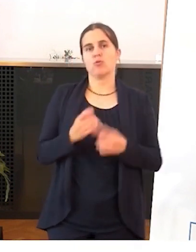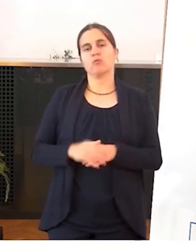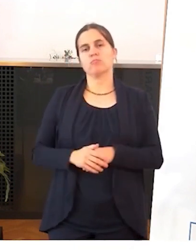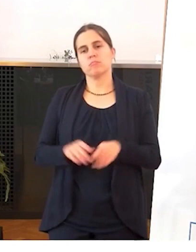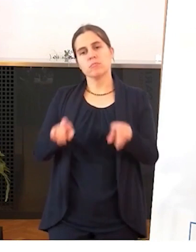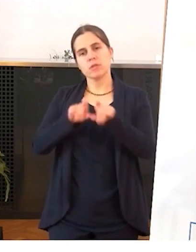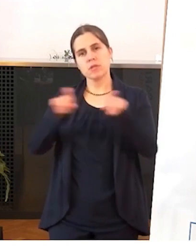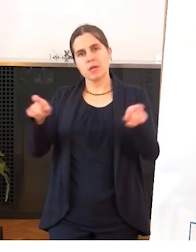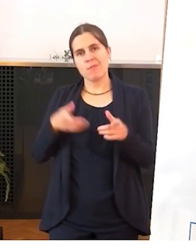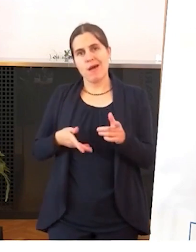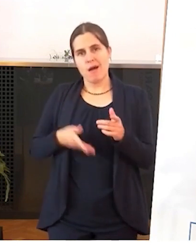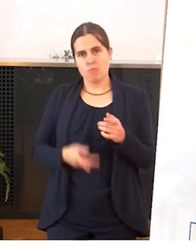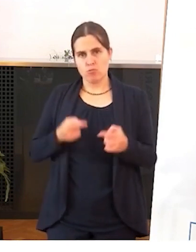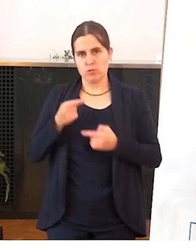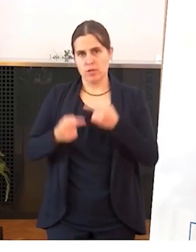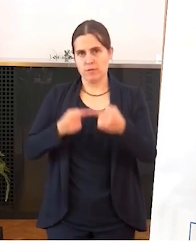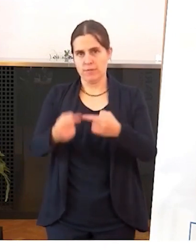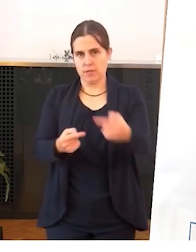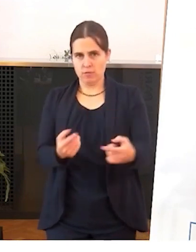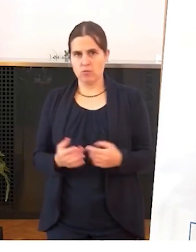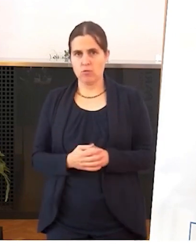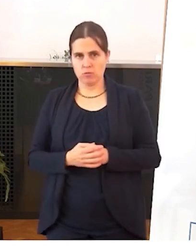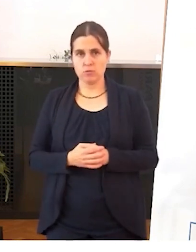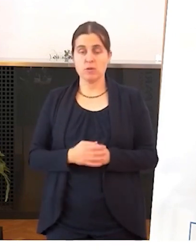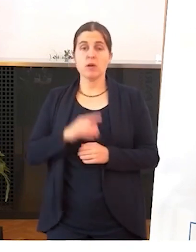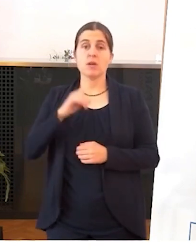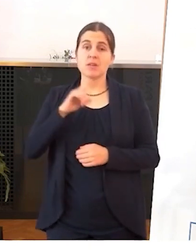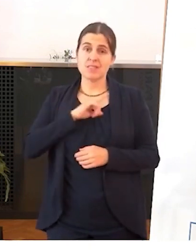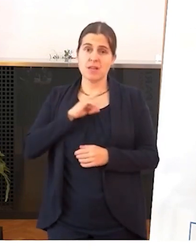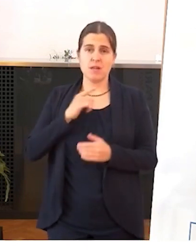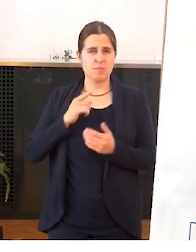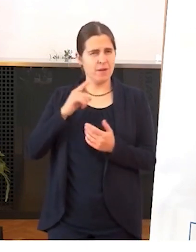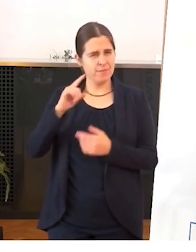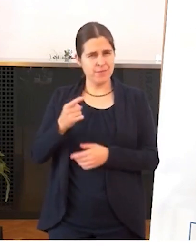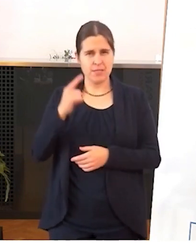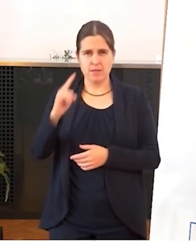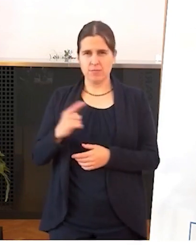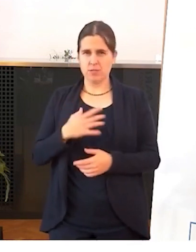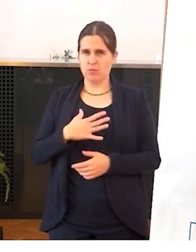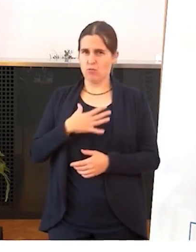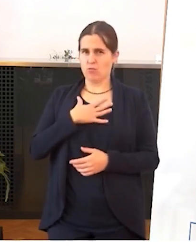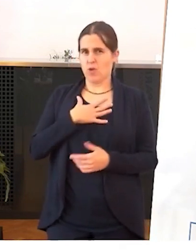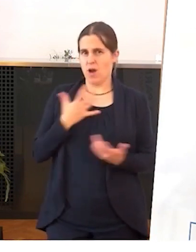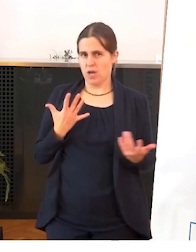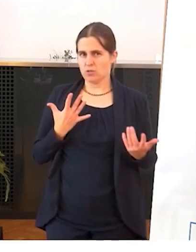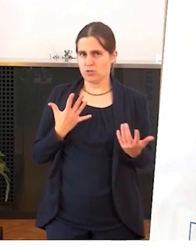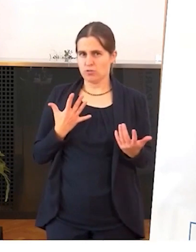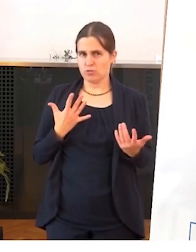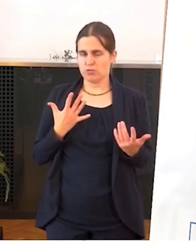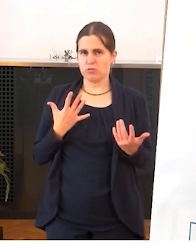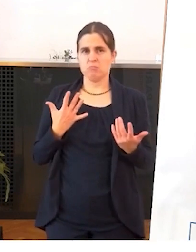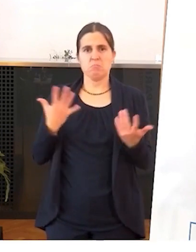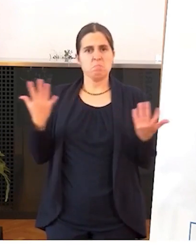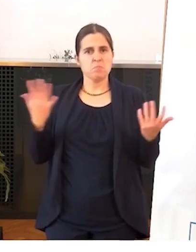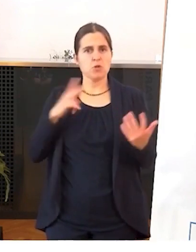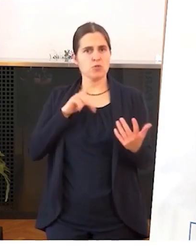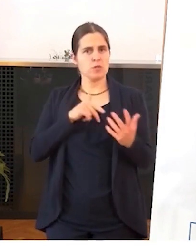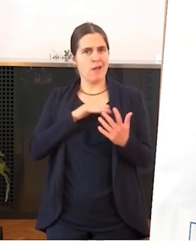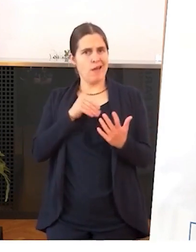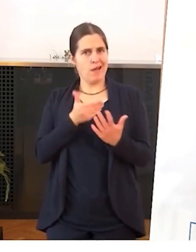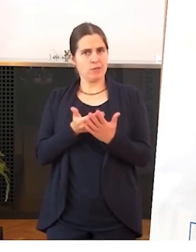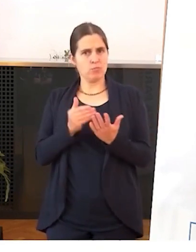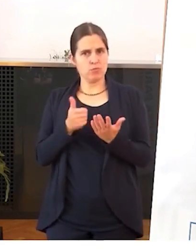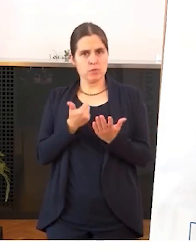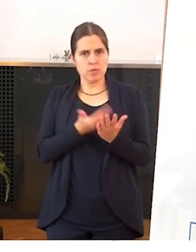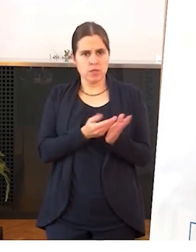Frage der Armutsentwicklung. Ich bin immer wieder überrascht davon, wie unterschiedlich die Bandbreite von sozialen Angeboten